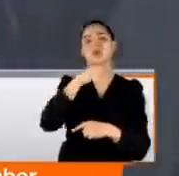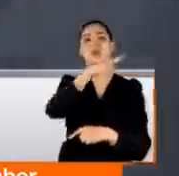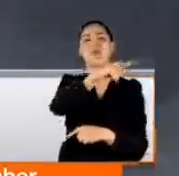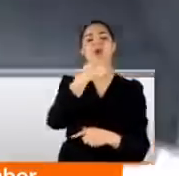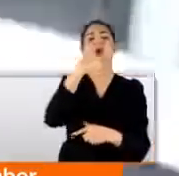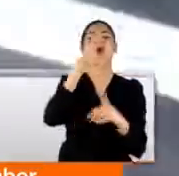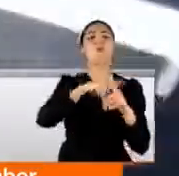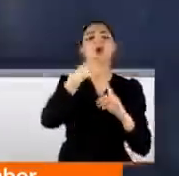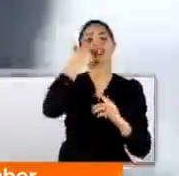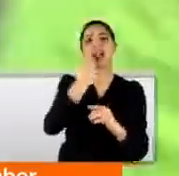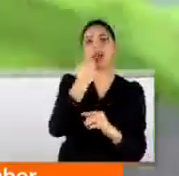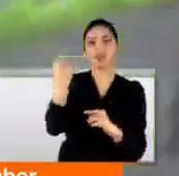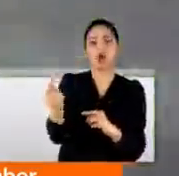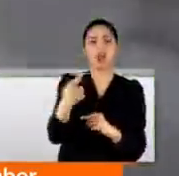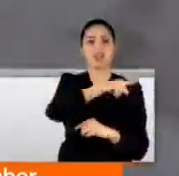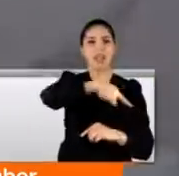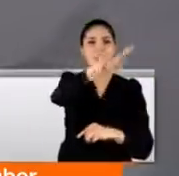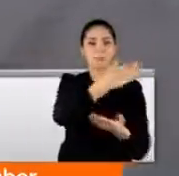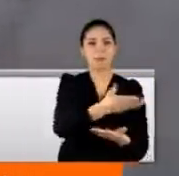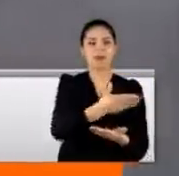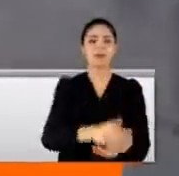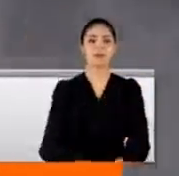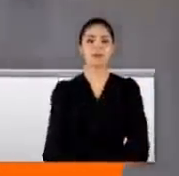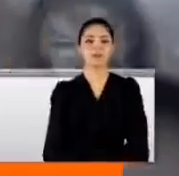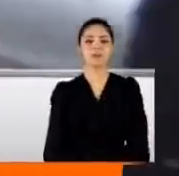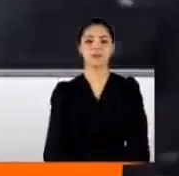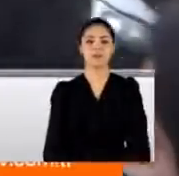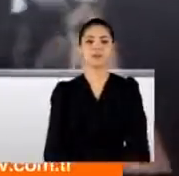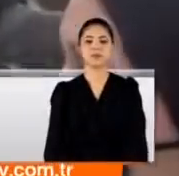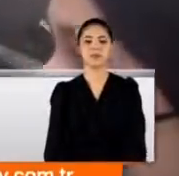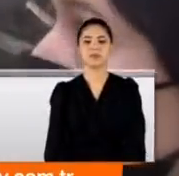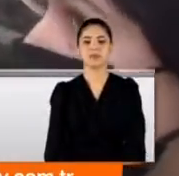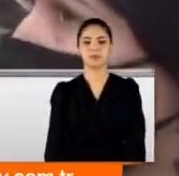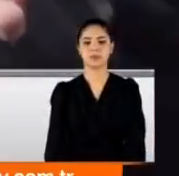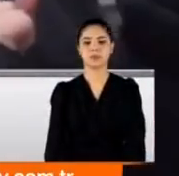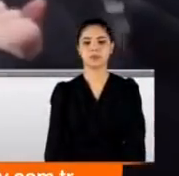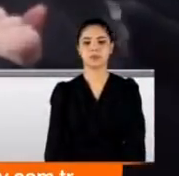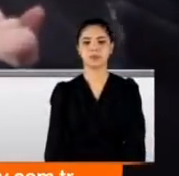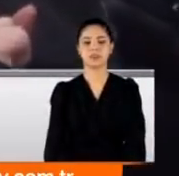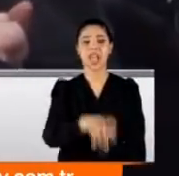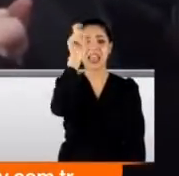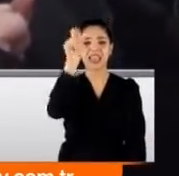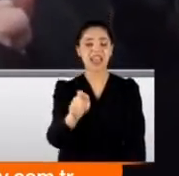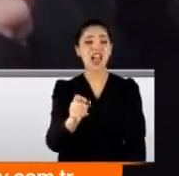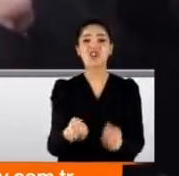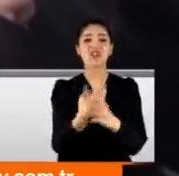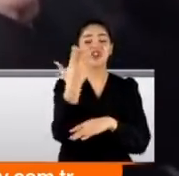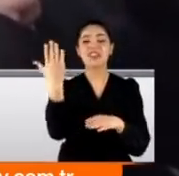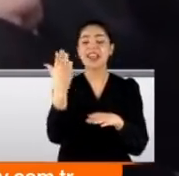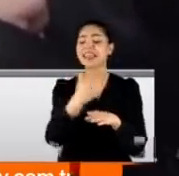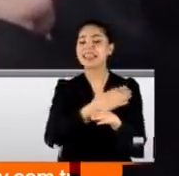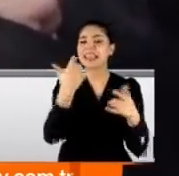Güzel kardeşim bak son kez soruyorum. Arabayı sen mi bulur? Yani gazeteciden kayıt alacaksın. Tamam oğlum. Gerçeği ortaya çıkaransa